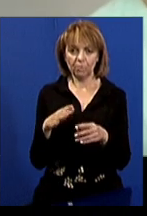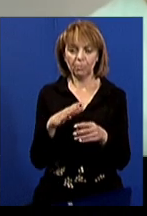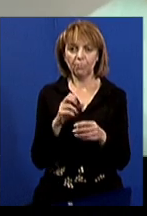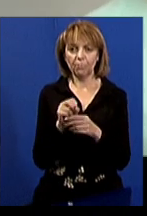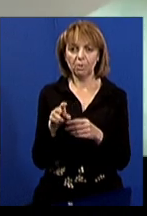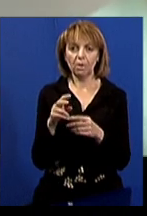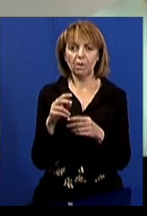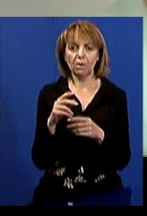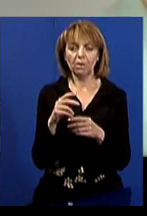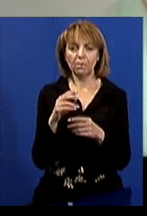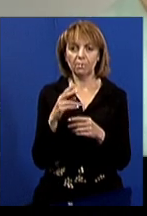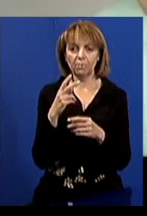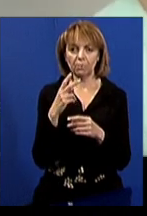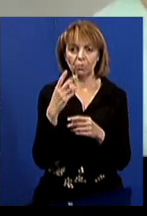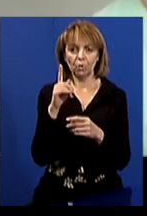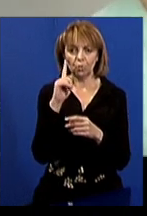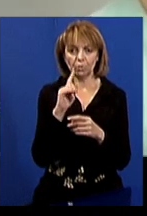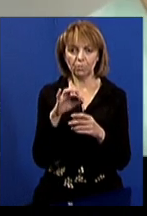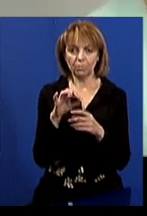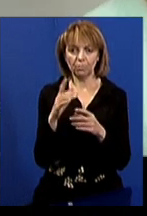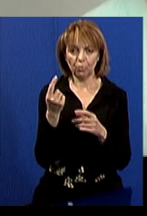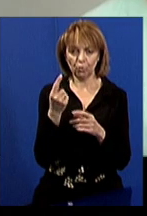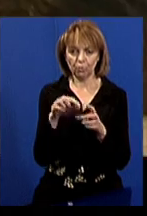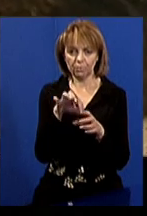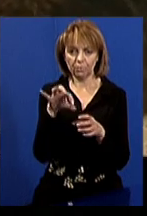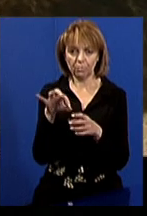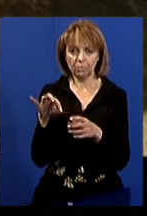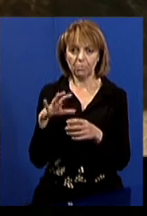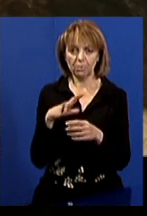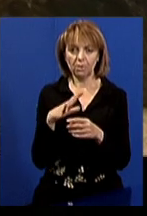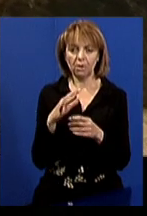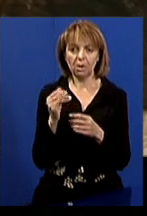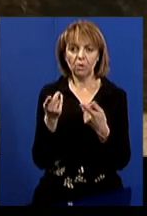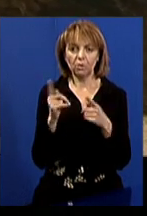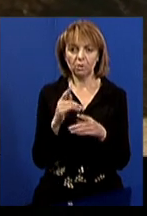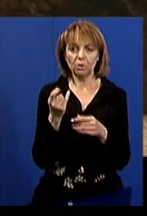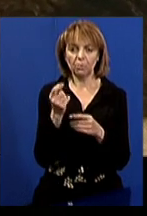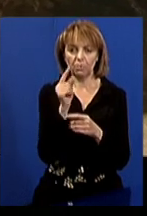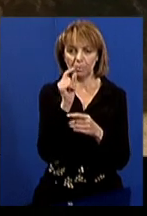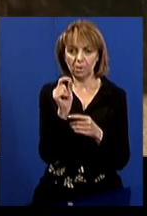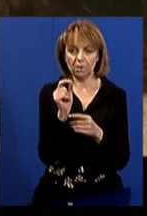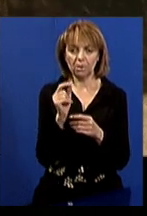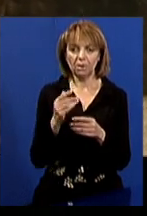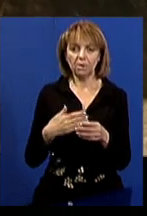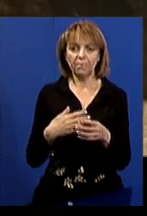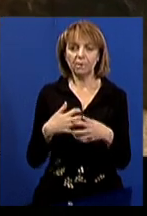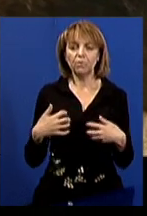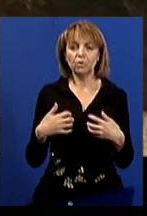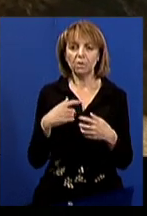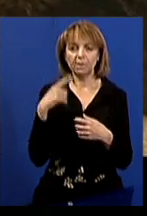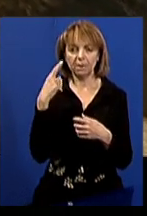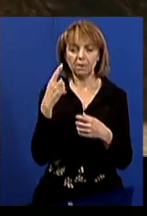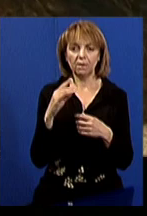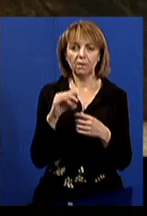видно, вони зручного розміру, скажімо так, а інша частина ще маленька. Тваринка дика, вона